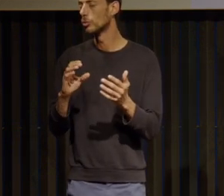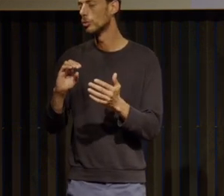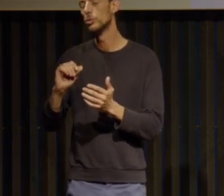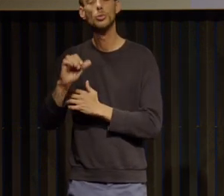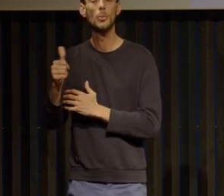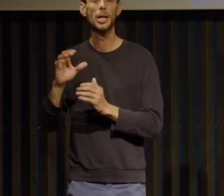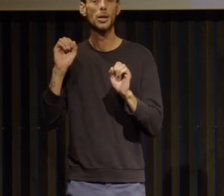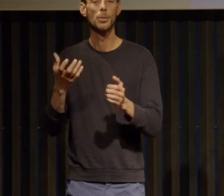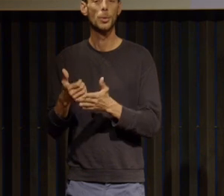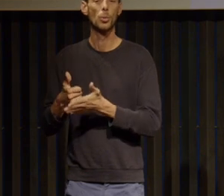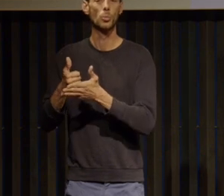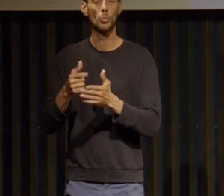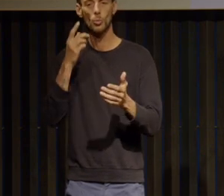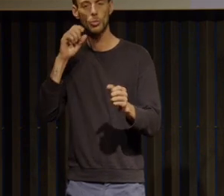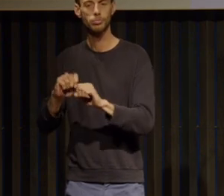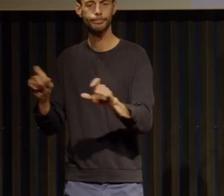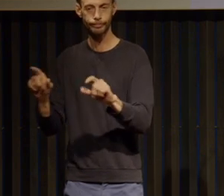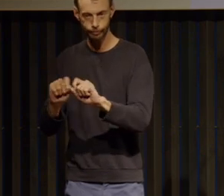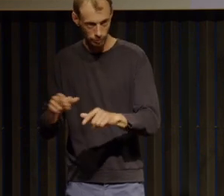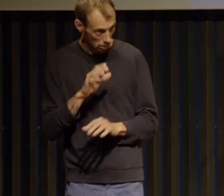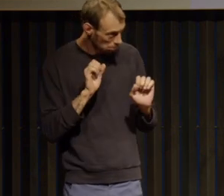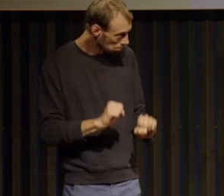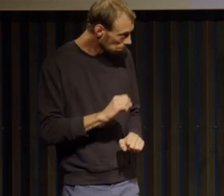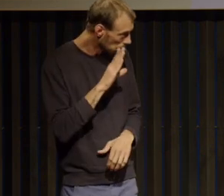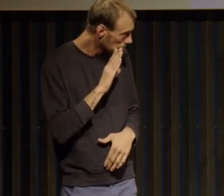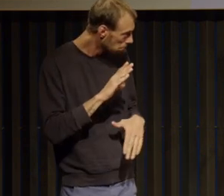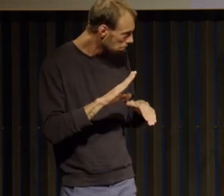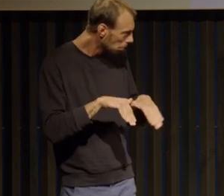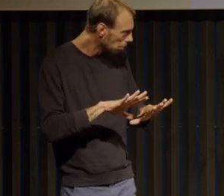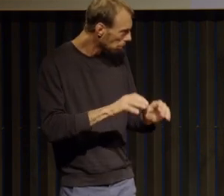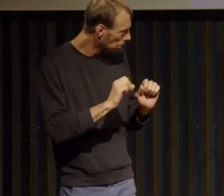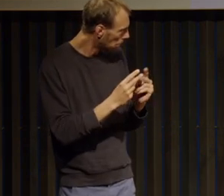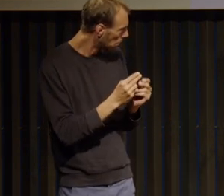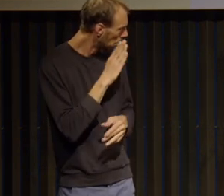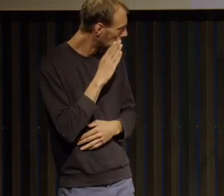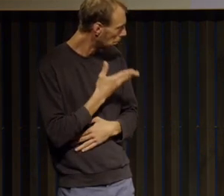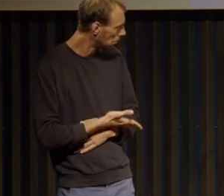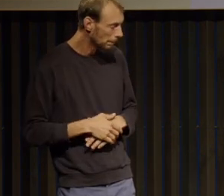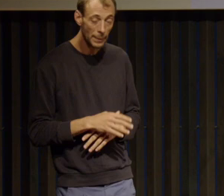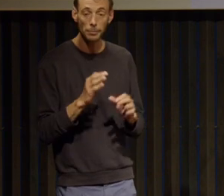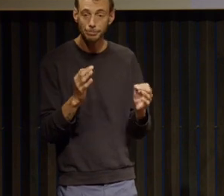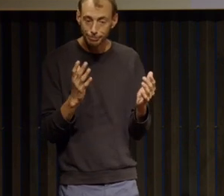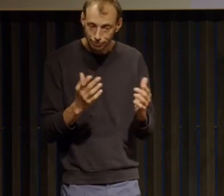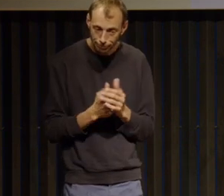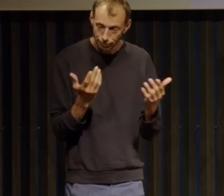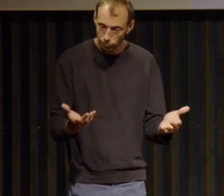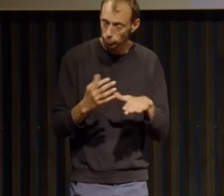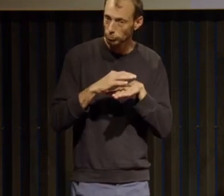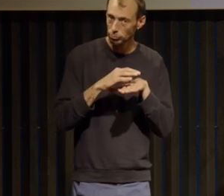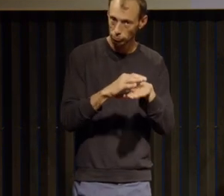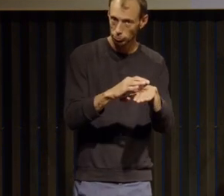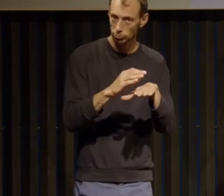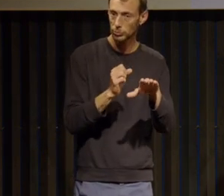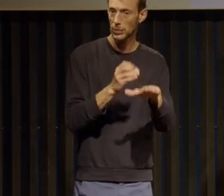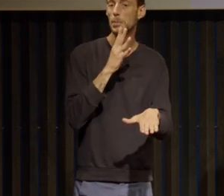pouvez-vous nous expliquer un peu son fonctionnement s'il vous plaît alors c'est un guide pratique effectivement